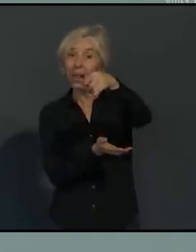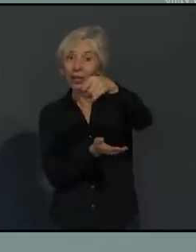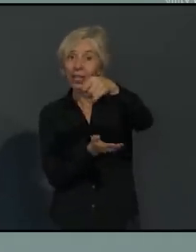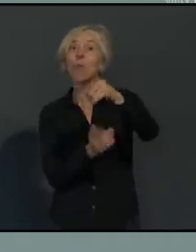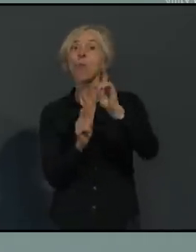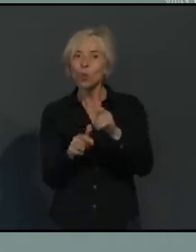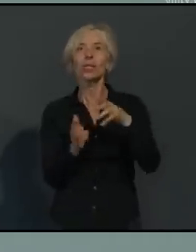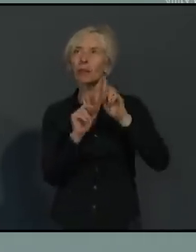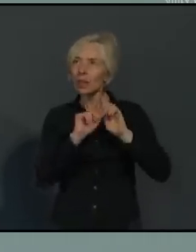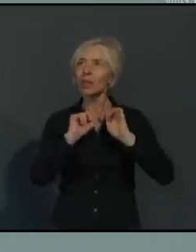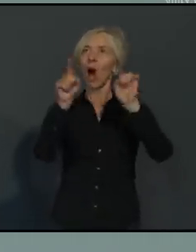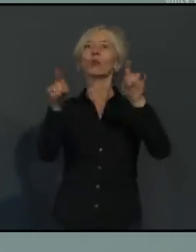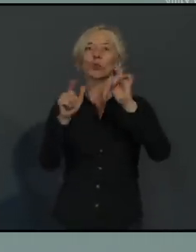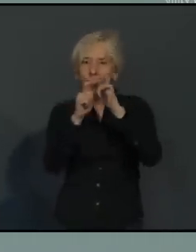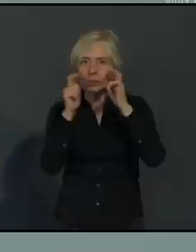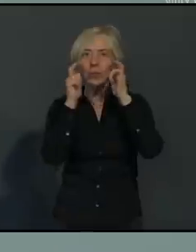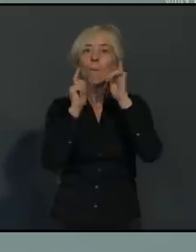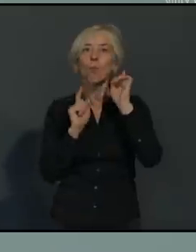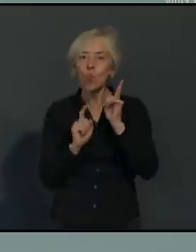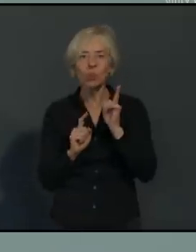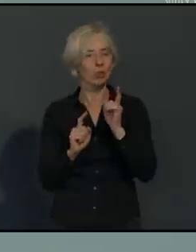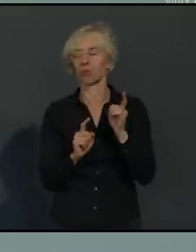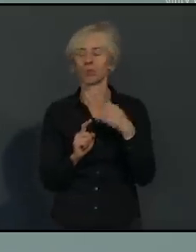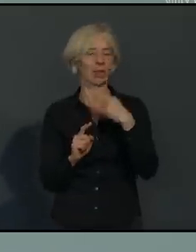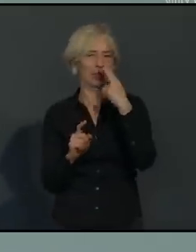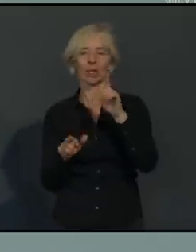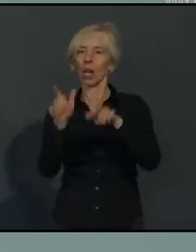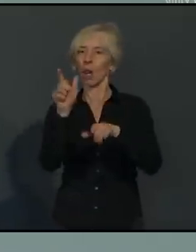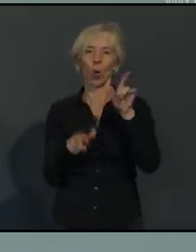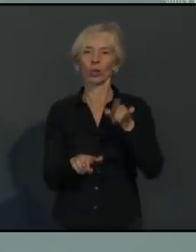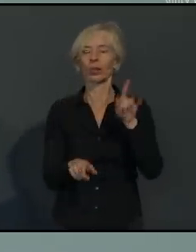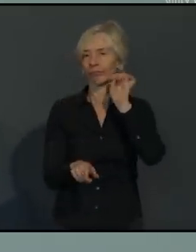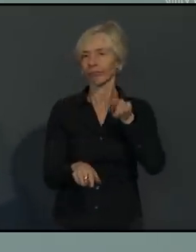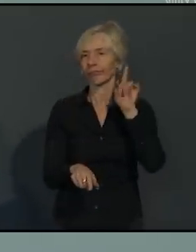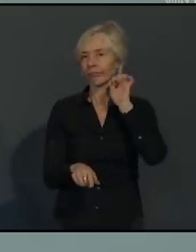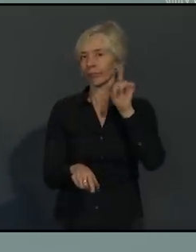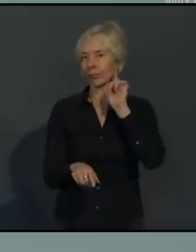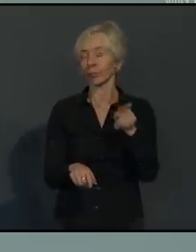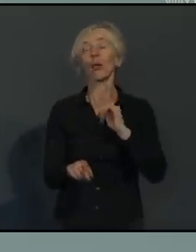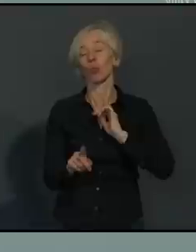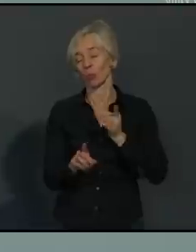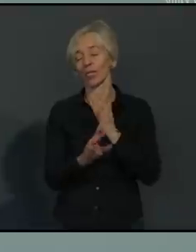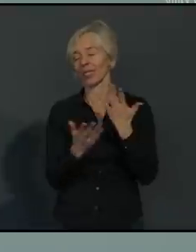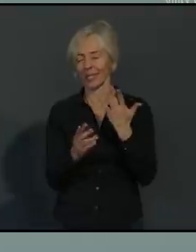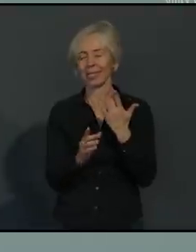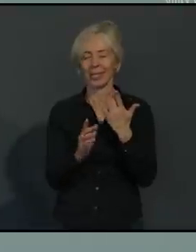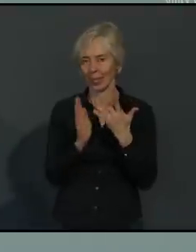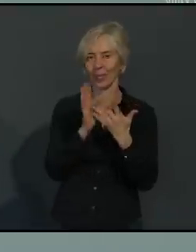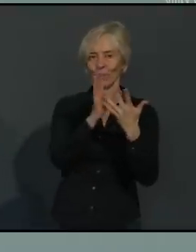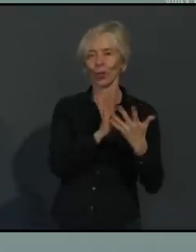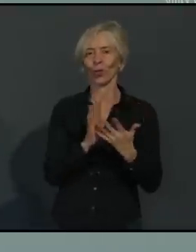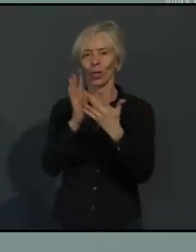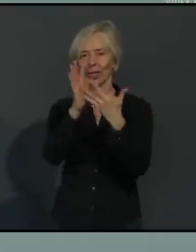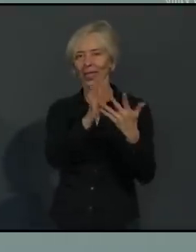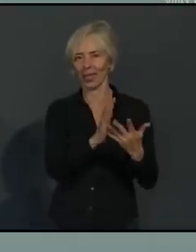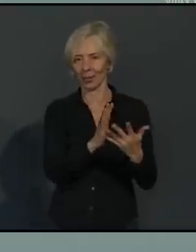Nachbesserungsbedarf erforderlich. Auch werden wir immer wieder, das sind zwar nur vereinzelte Fälle, aber aus unserer